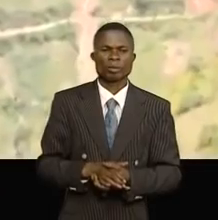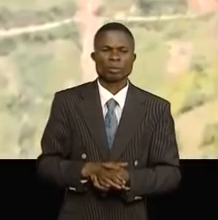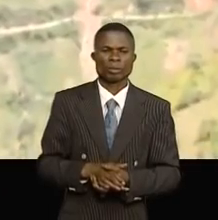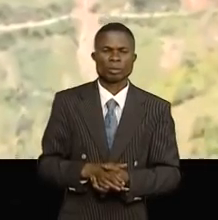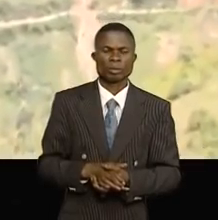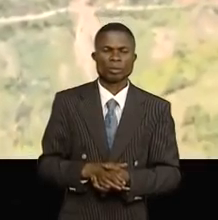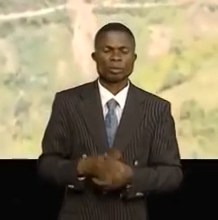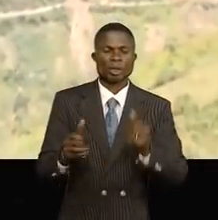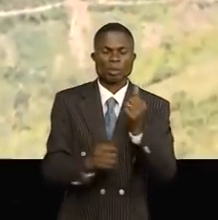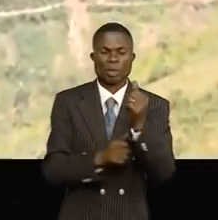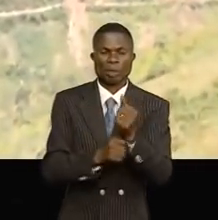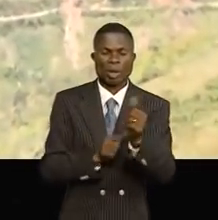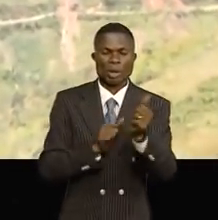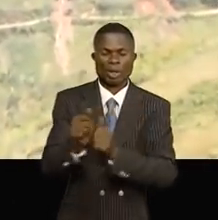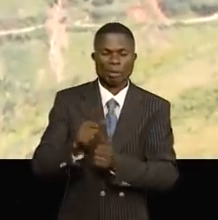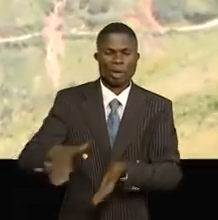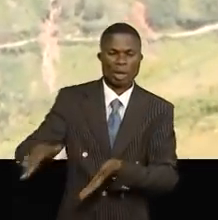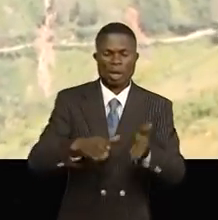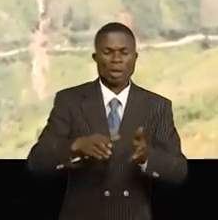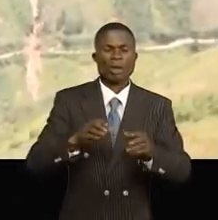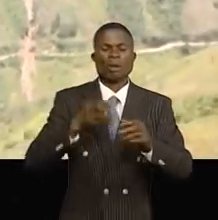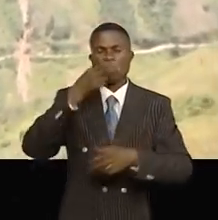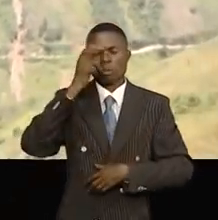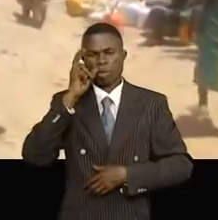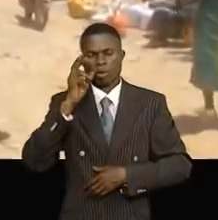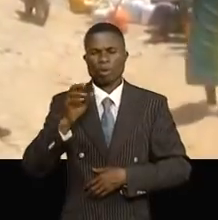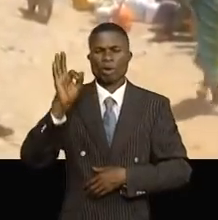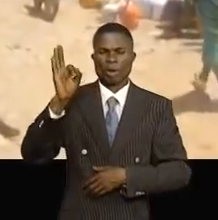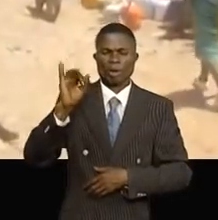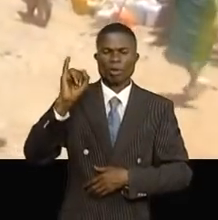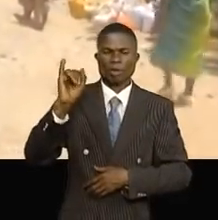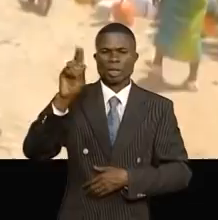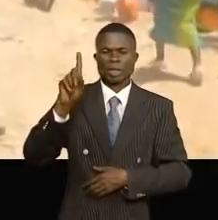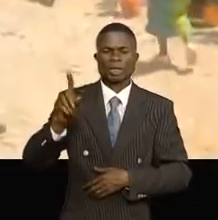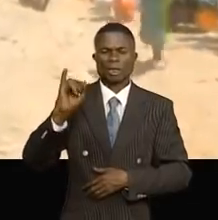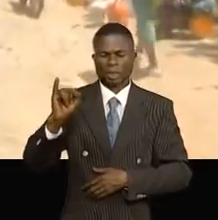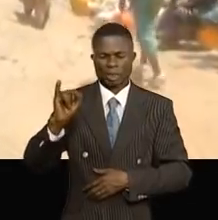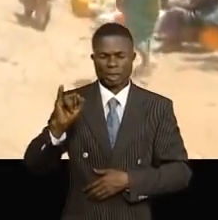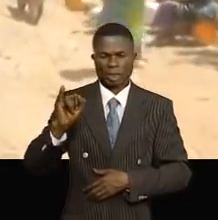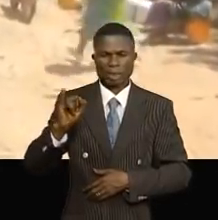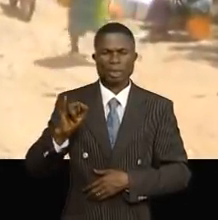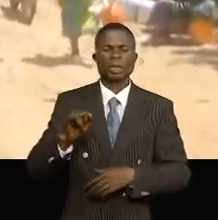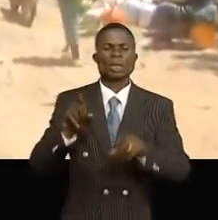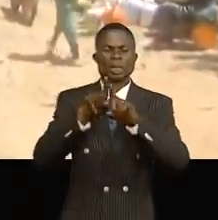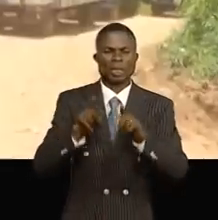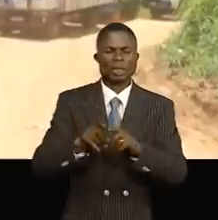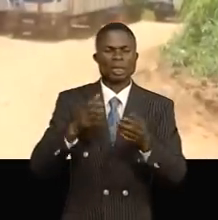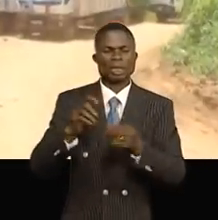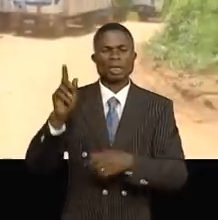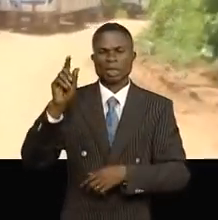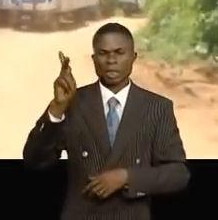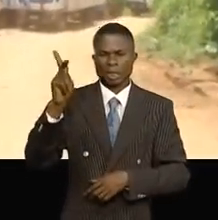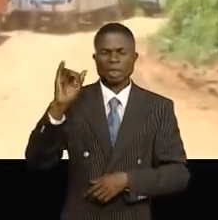Les usagers de la route Bukavu-Ouvira-Fizi, Kalemi et Lulimba, Namoya-Kasongo-Kindou,